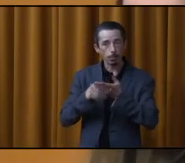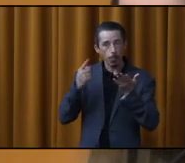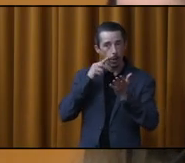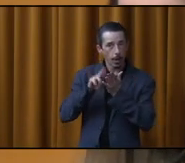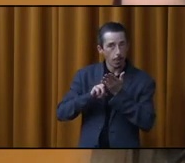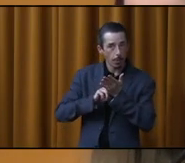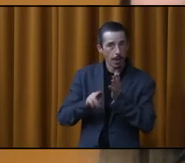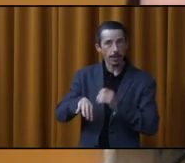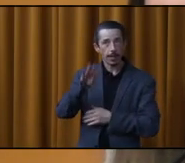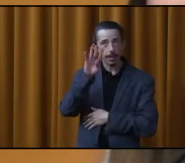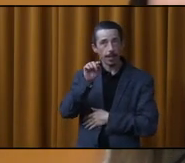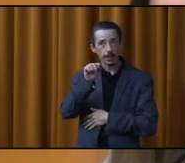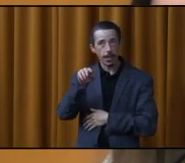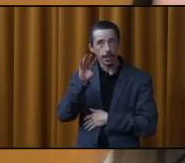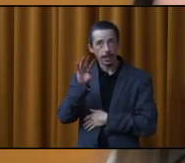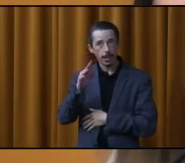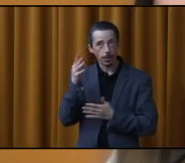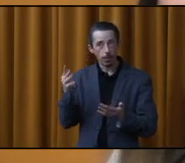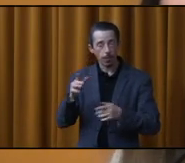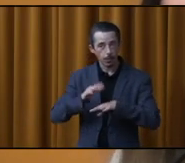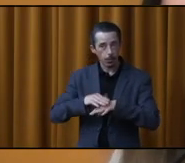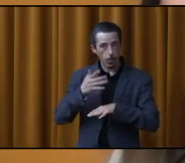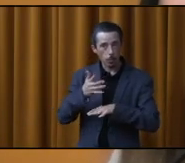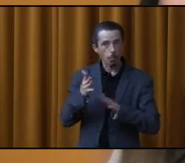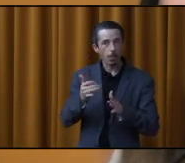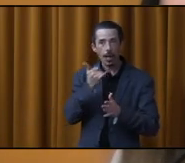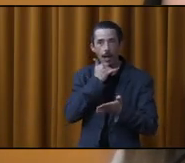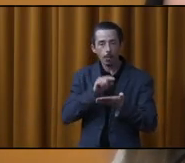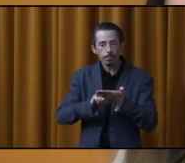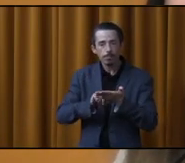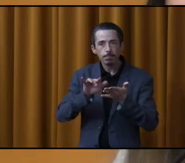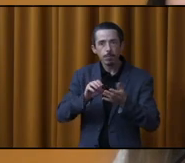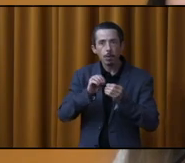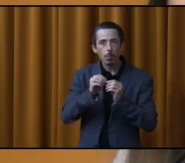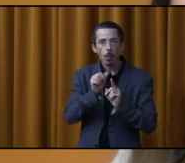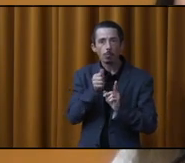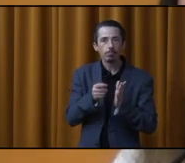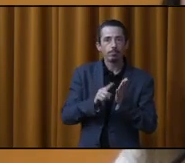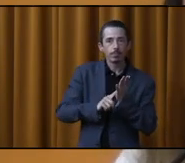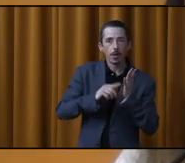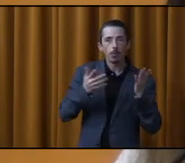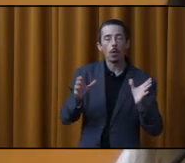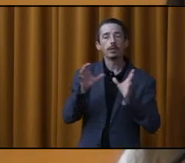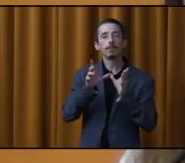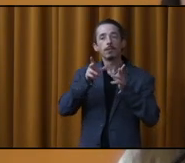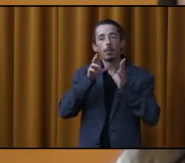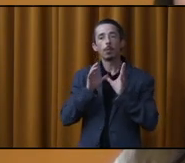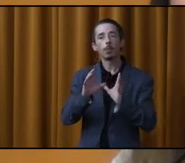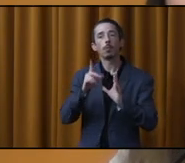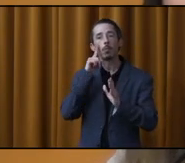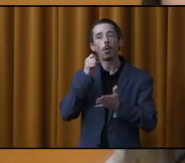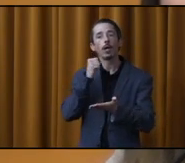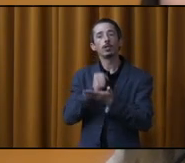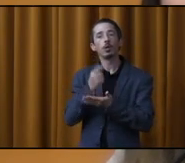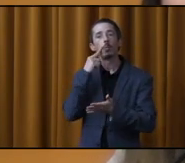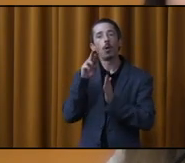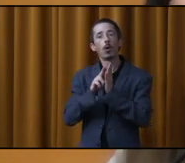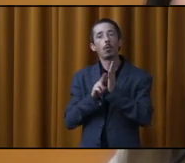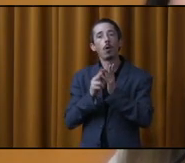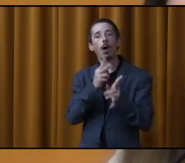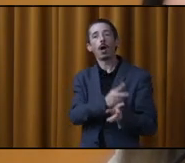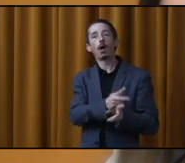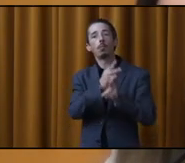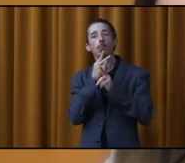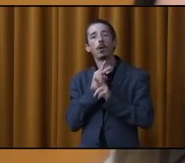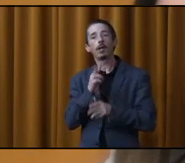4-4. Il s'agissait effectivement d'une petite erreur sur un numéro. Et le certificat du greffier pour le registre pour le règlement d'emprunt,